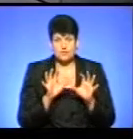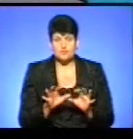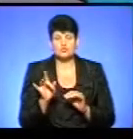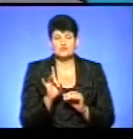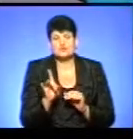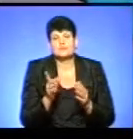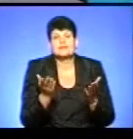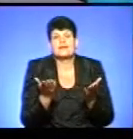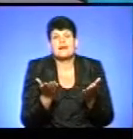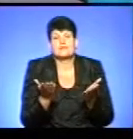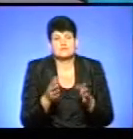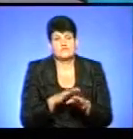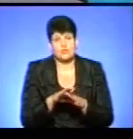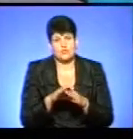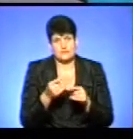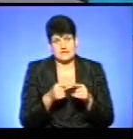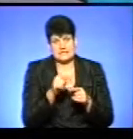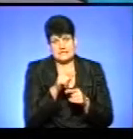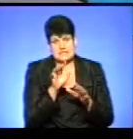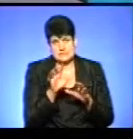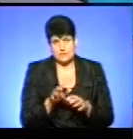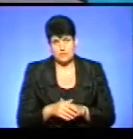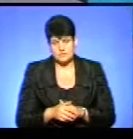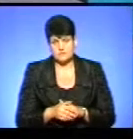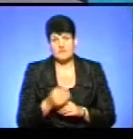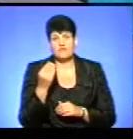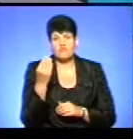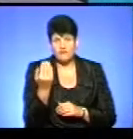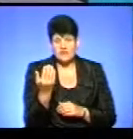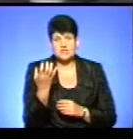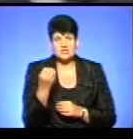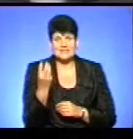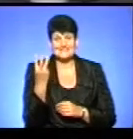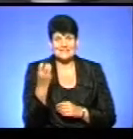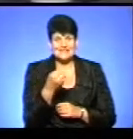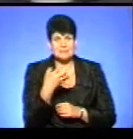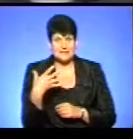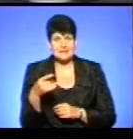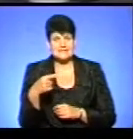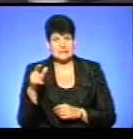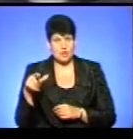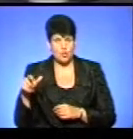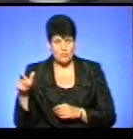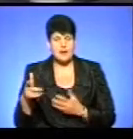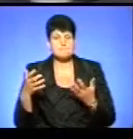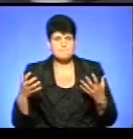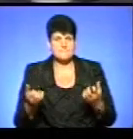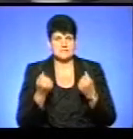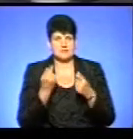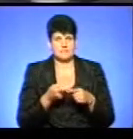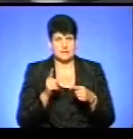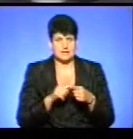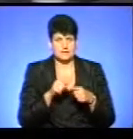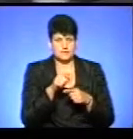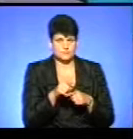якось він виконували цей закон. Ну, ви і ще 315 тернополян підтримали цю петицію